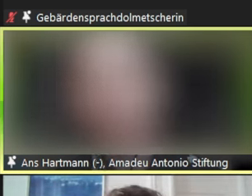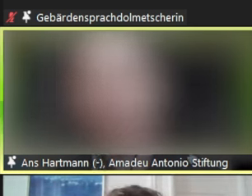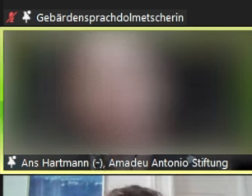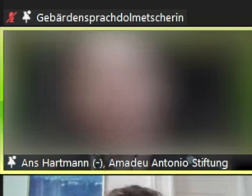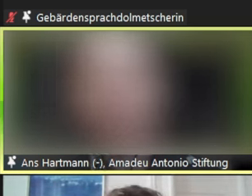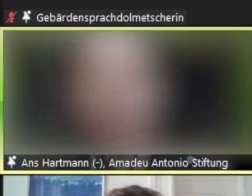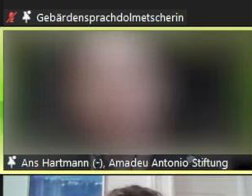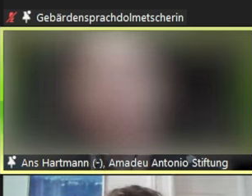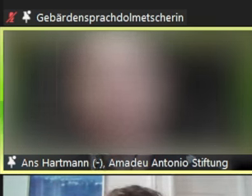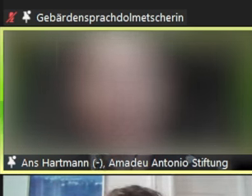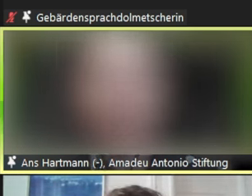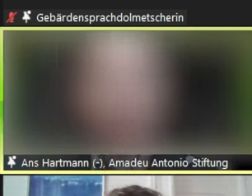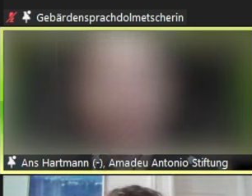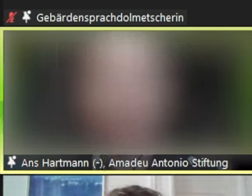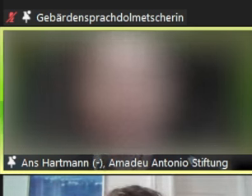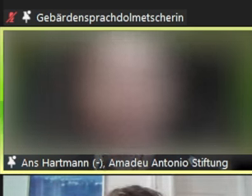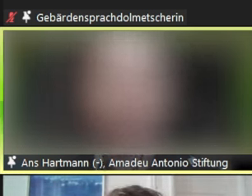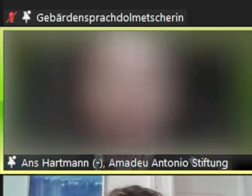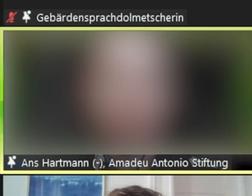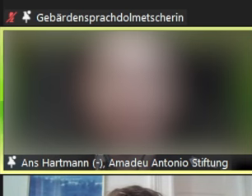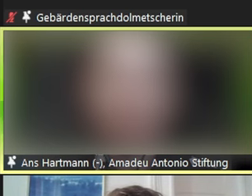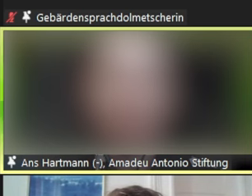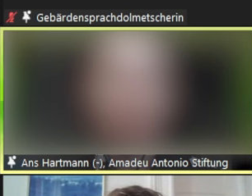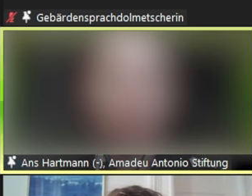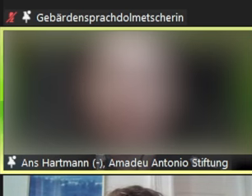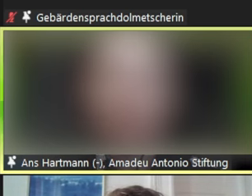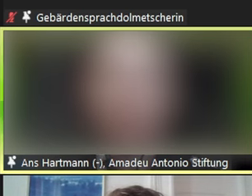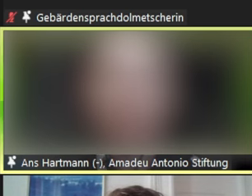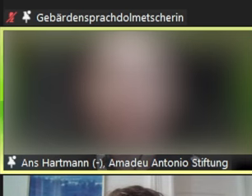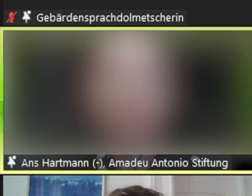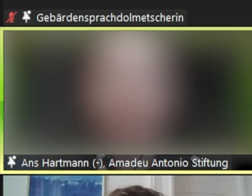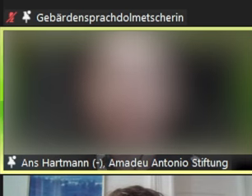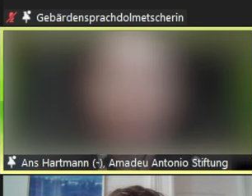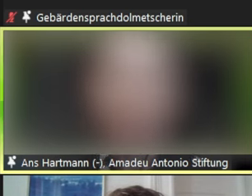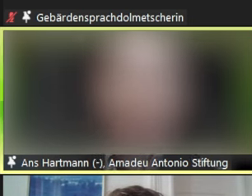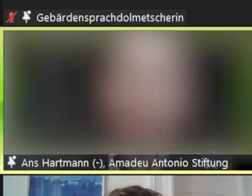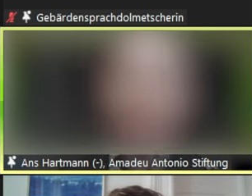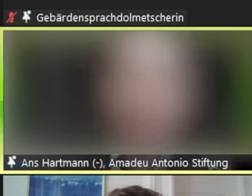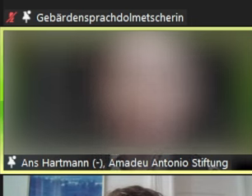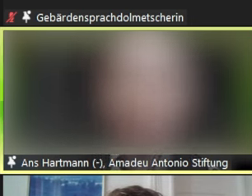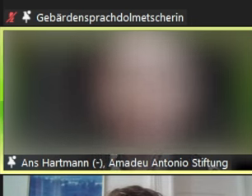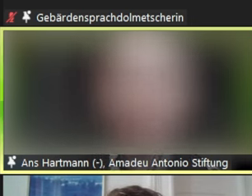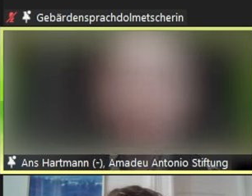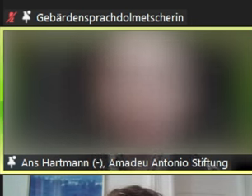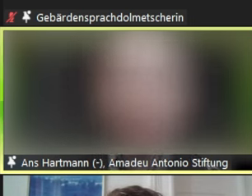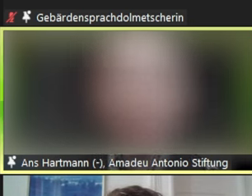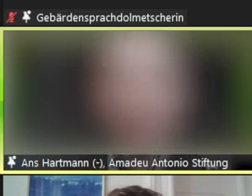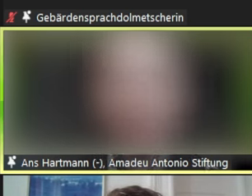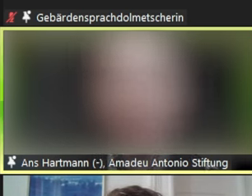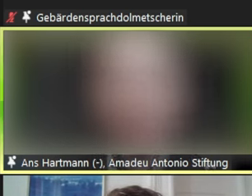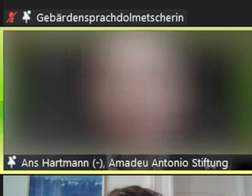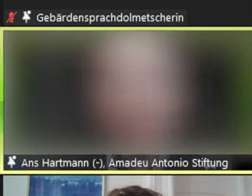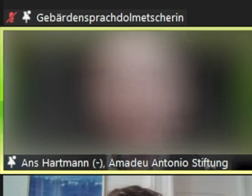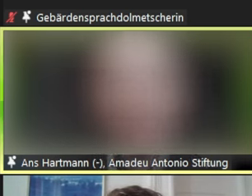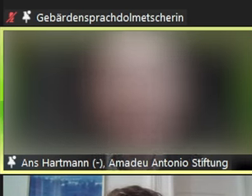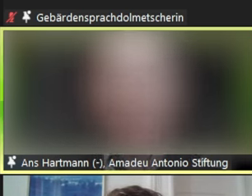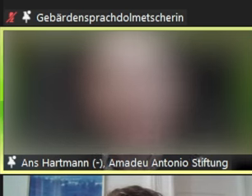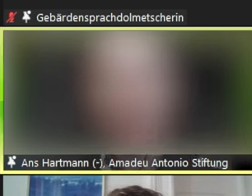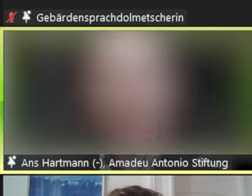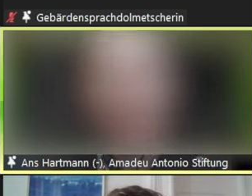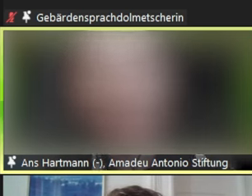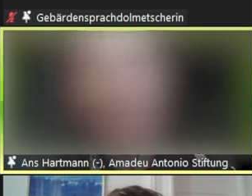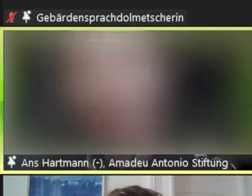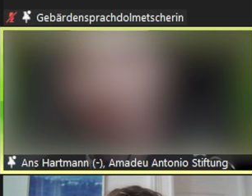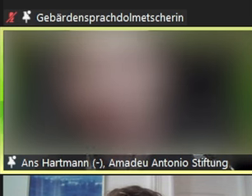Und so Aspekte zum Datenschutz werden da auch nochmal diskutiert. Das waren ja zwei große Themen in der